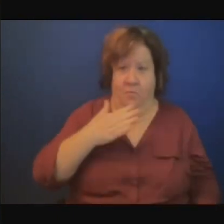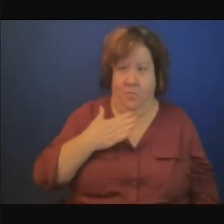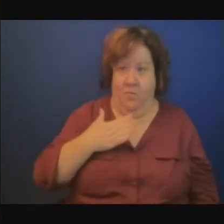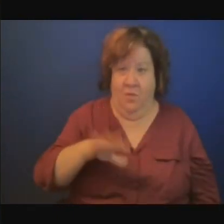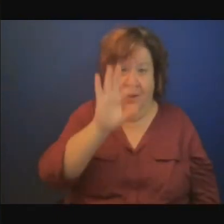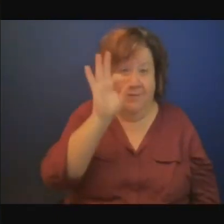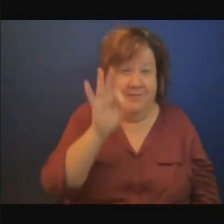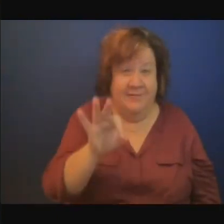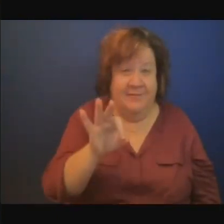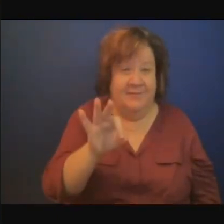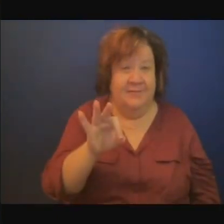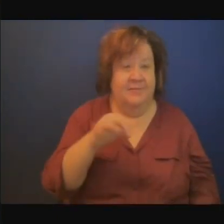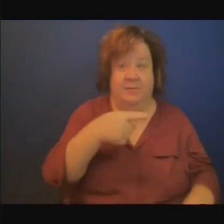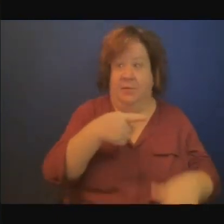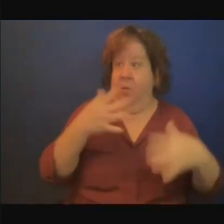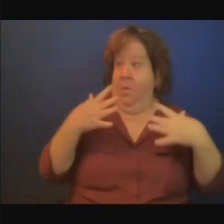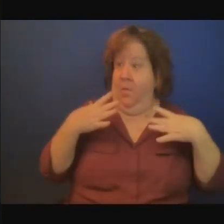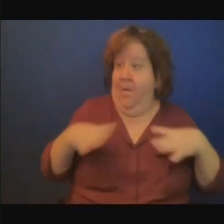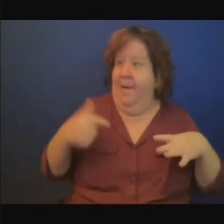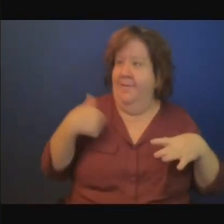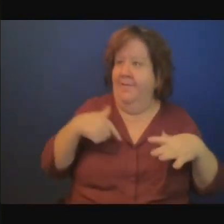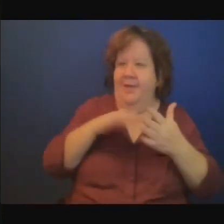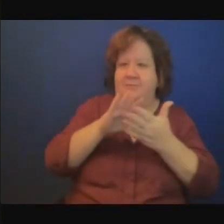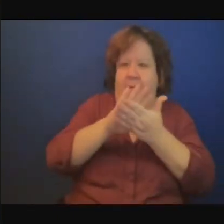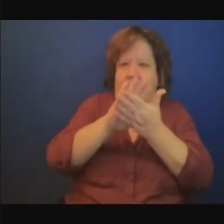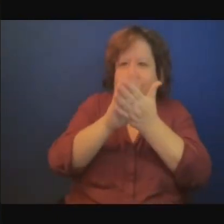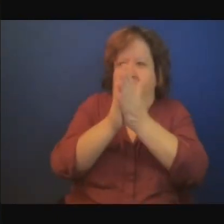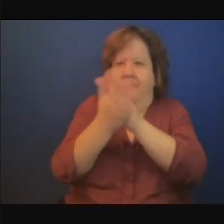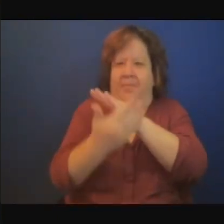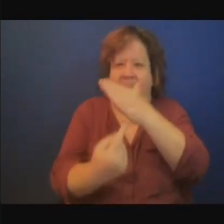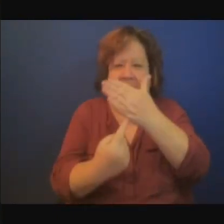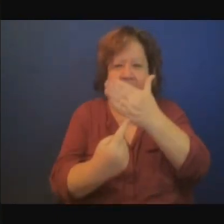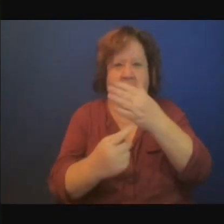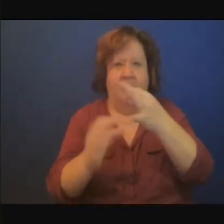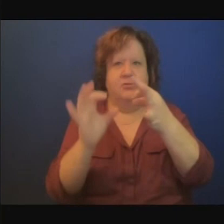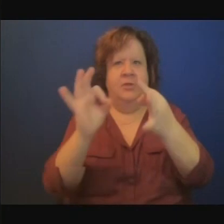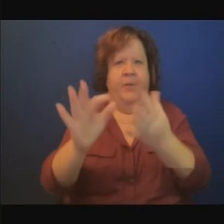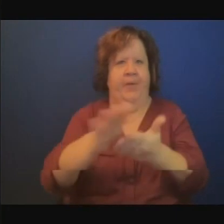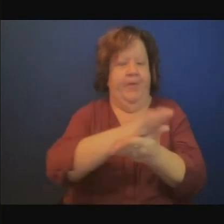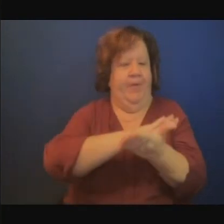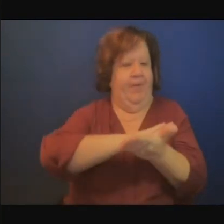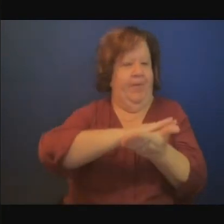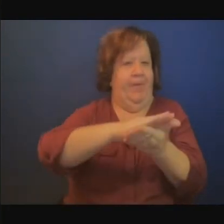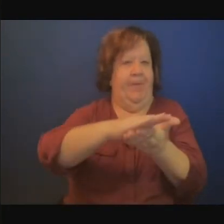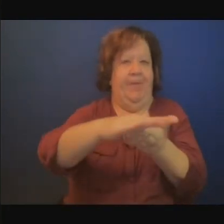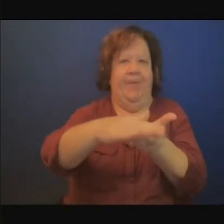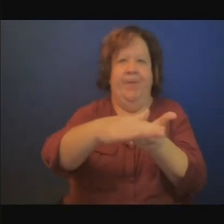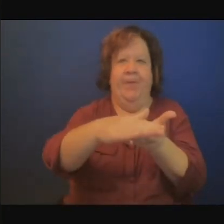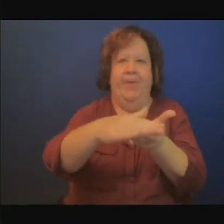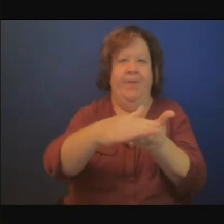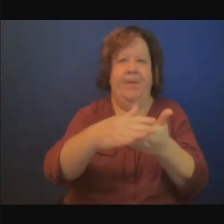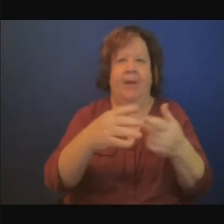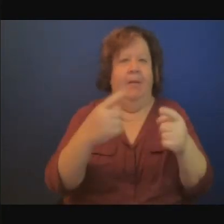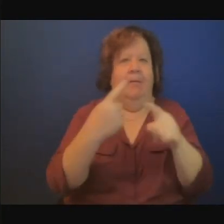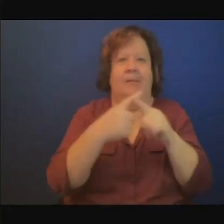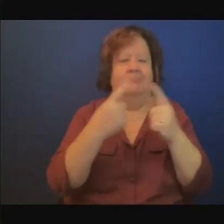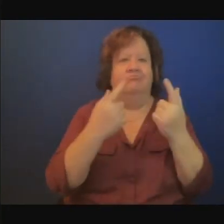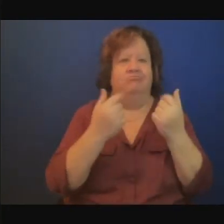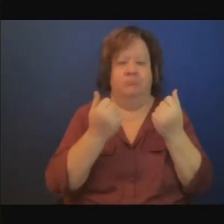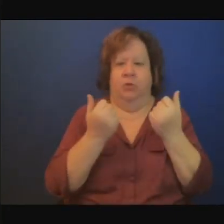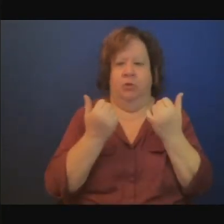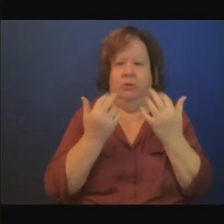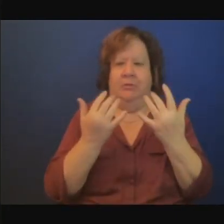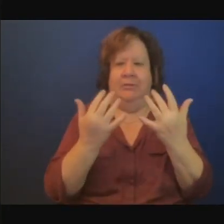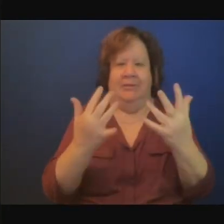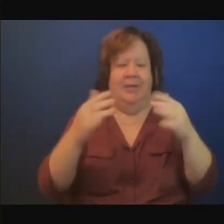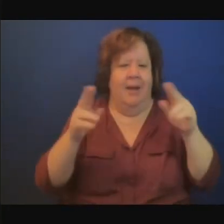mieux utiliser les technologies existantes vers des technologies plus